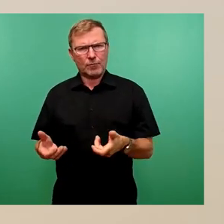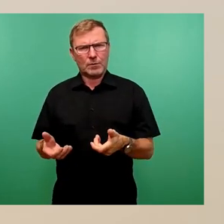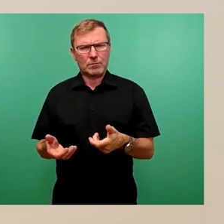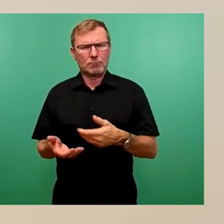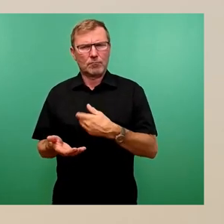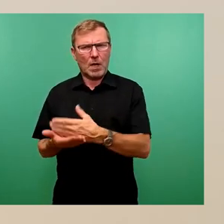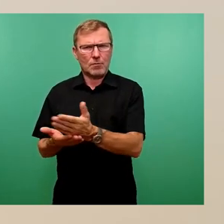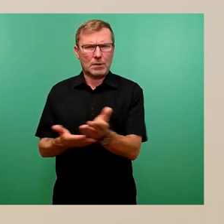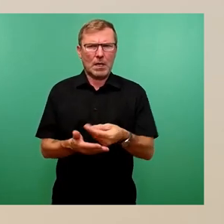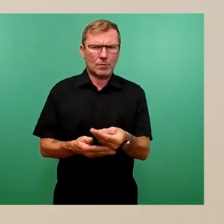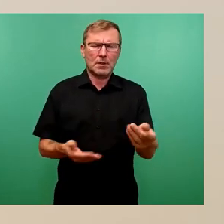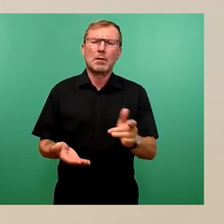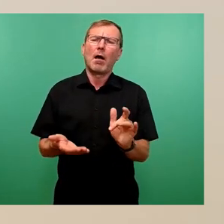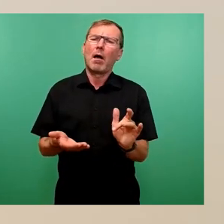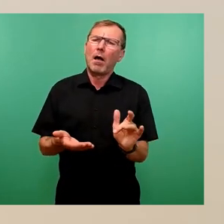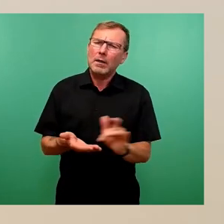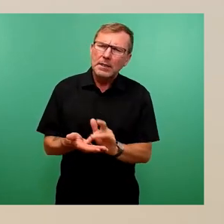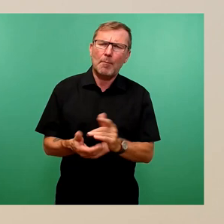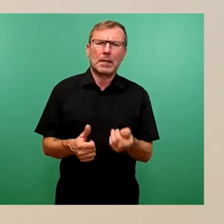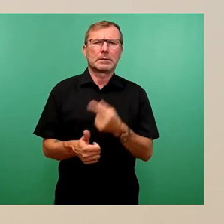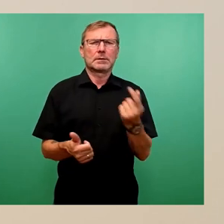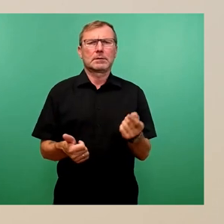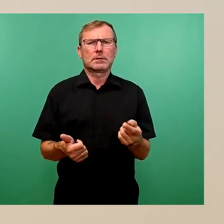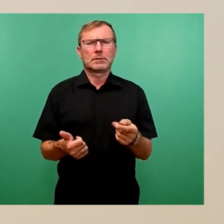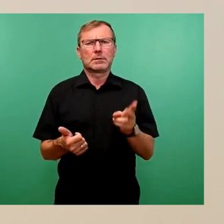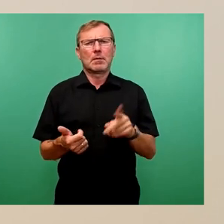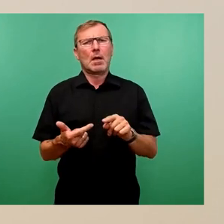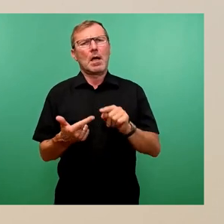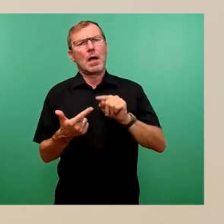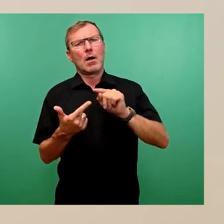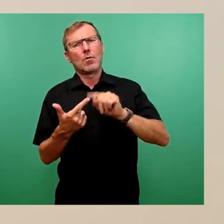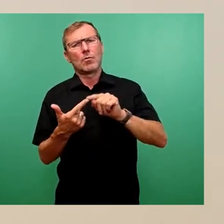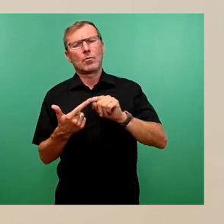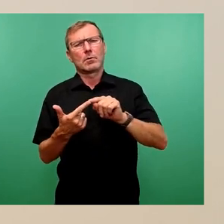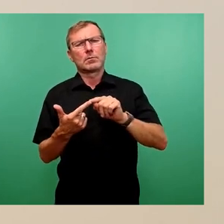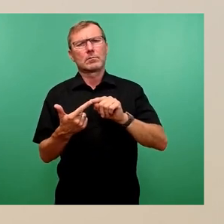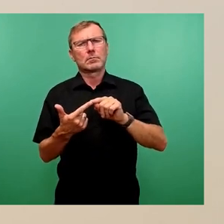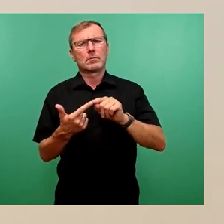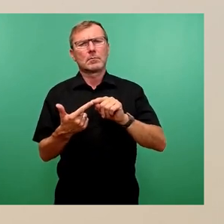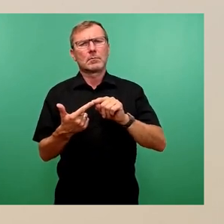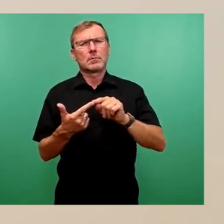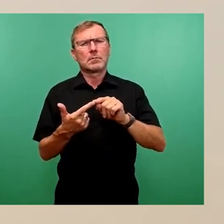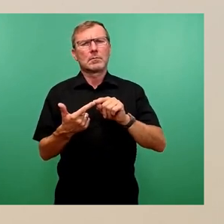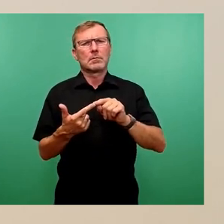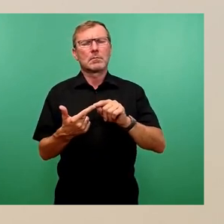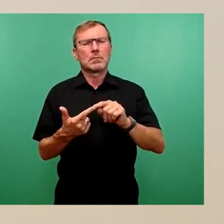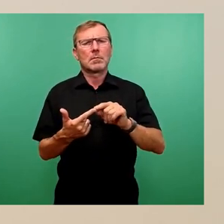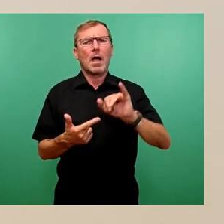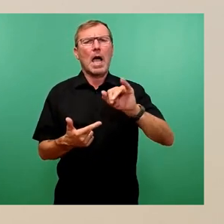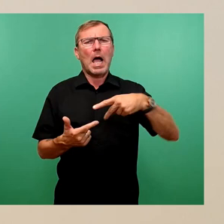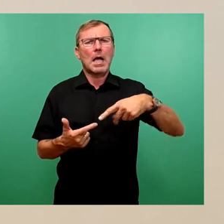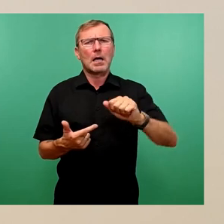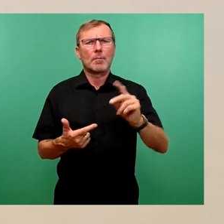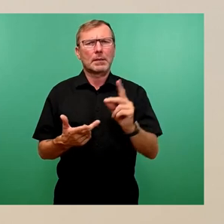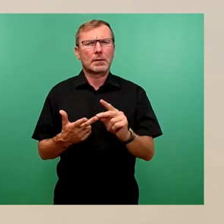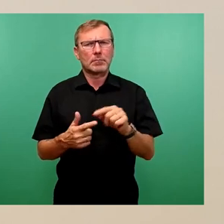Tablets, aber auch iPads, wie schon in der Fragestellung gefragt. Die Schulen